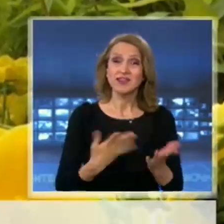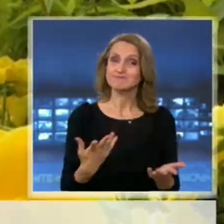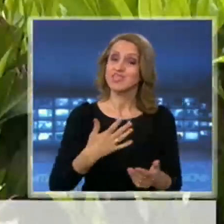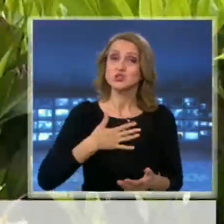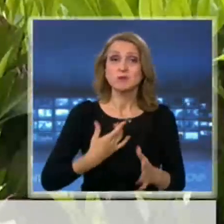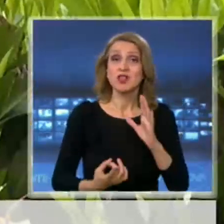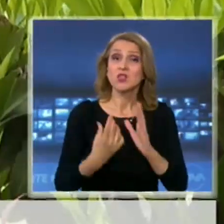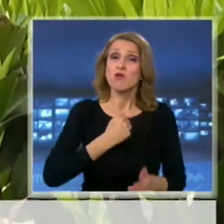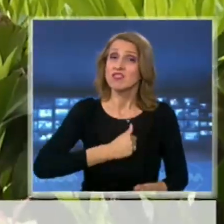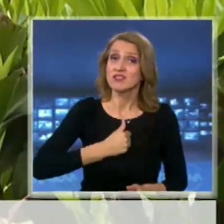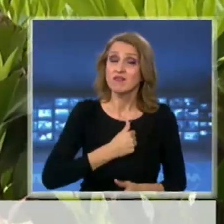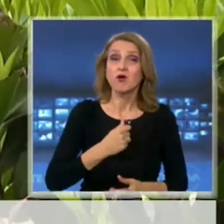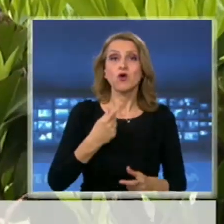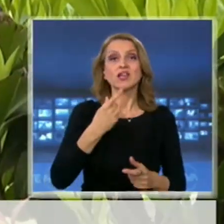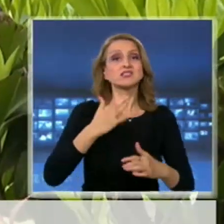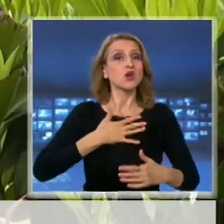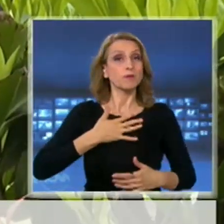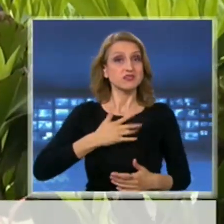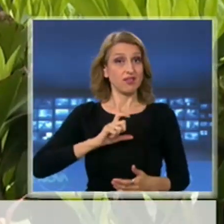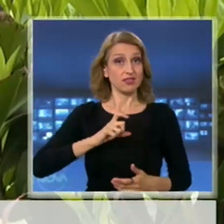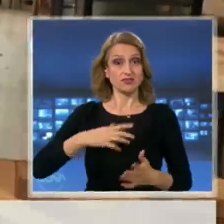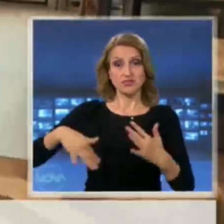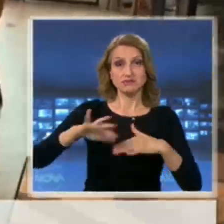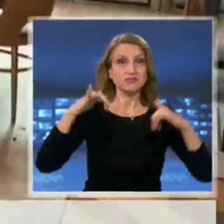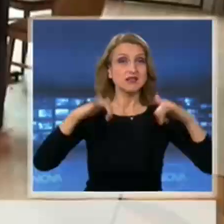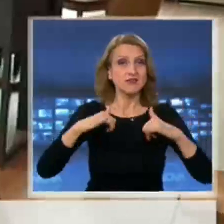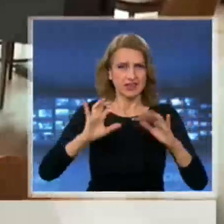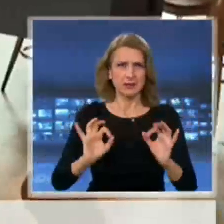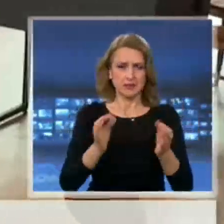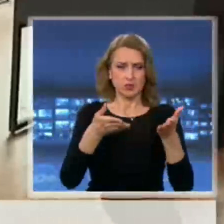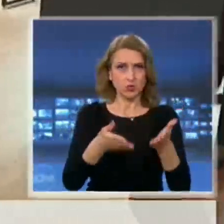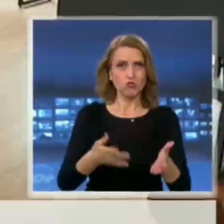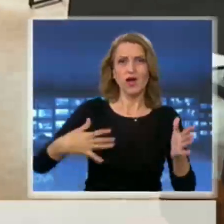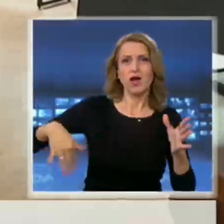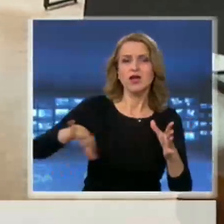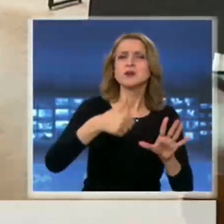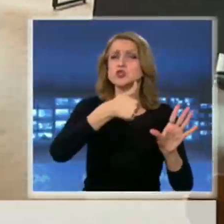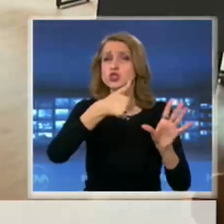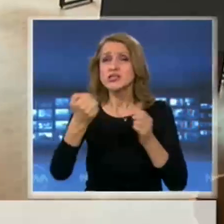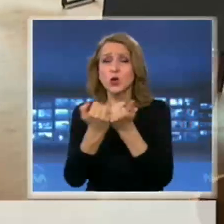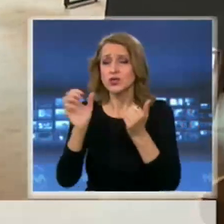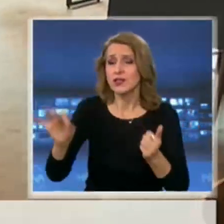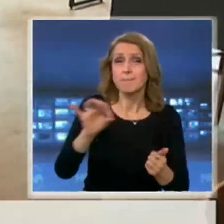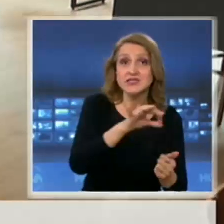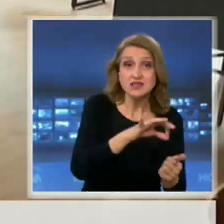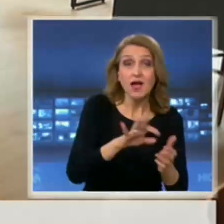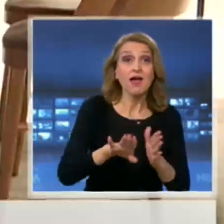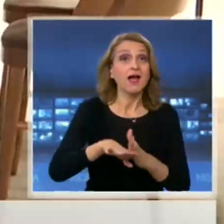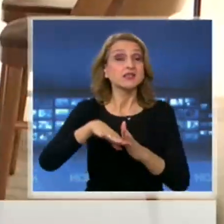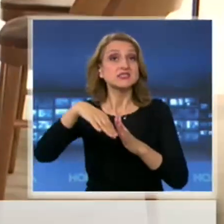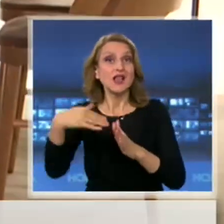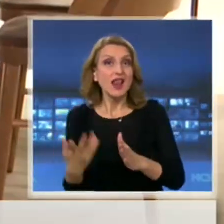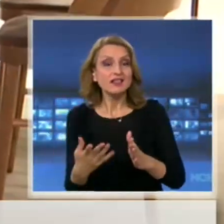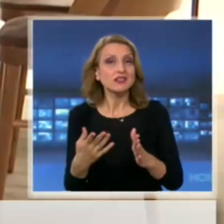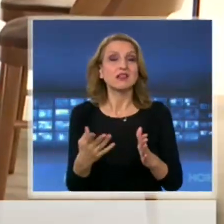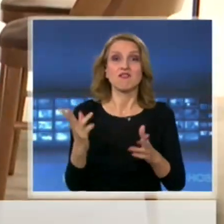тревоги за собствениците на заведения. Капацитетът на това заведение в столицата е 600 места. След въвеждането на мерките те ще намалят едва